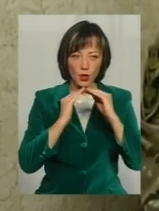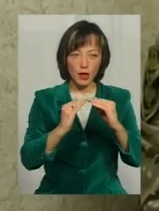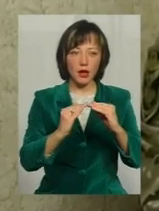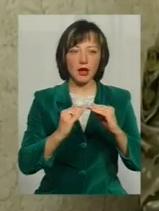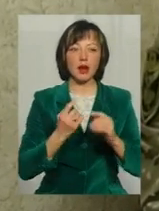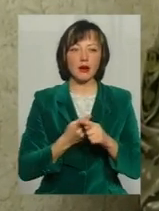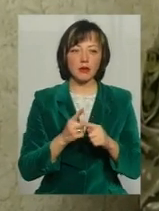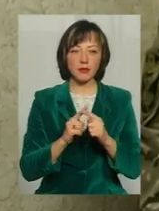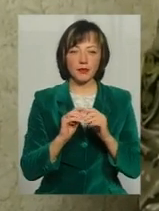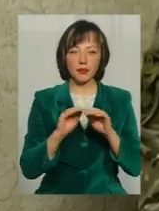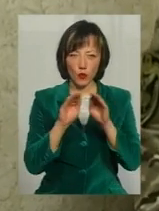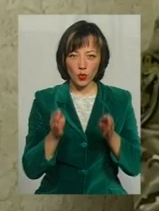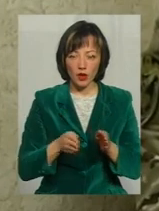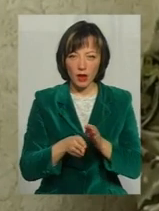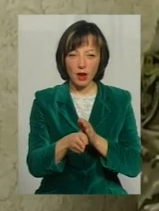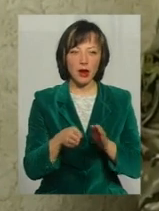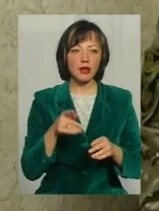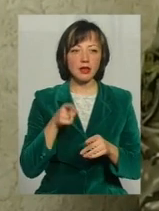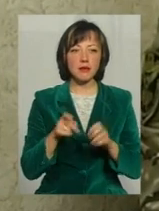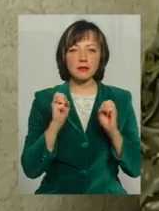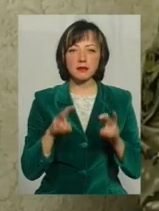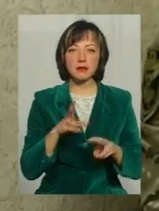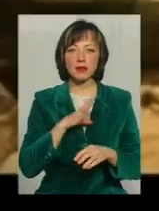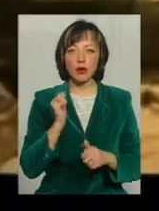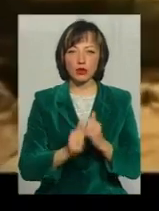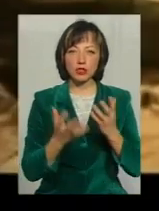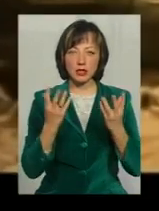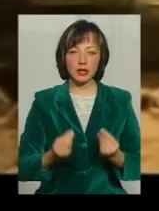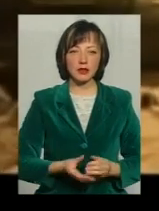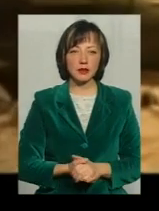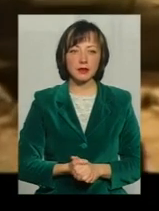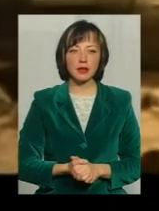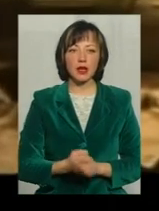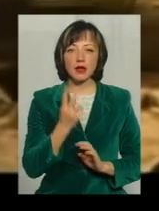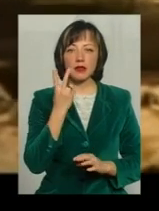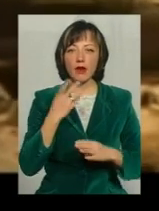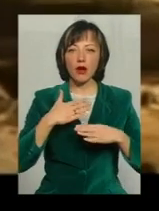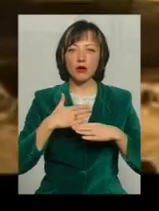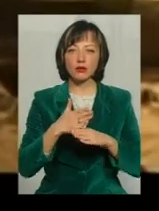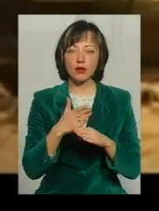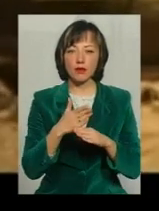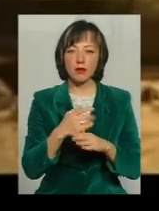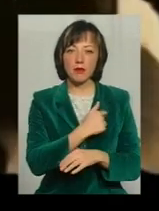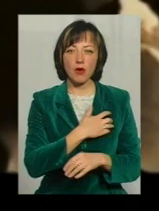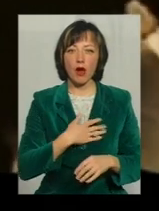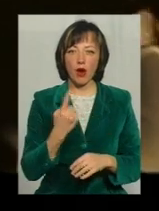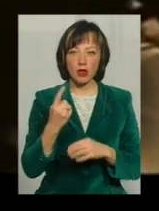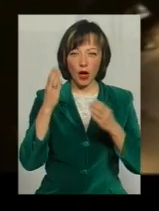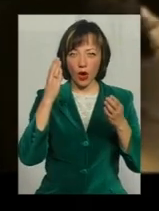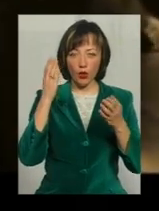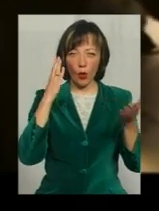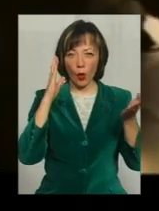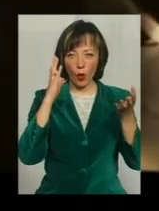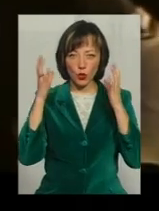опасність була кожен день Два осколкових поранення, одна контузія На долю